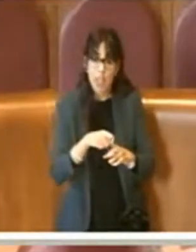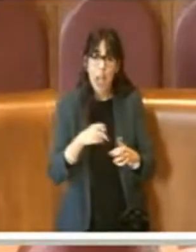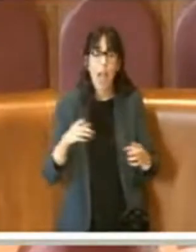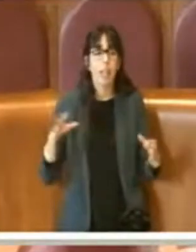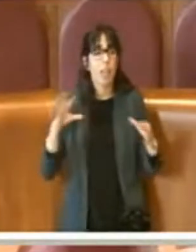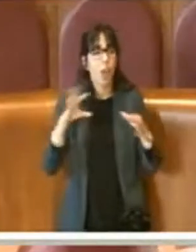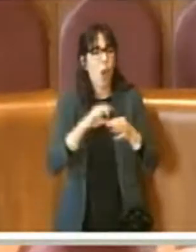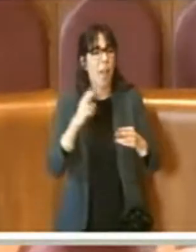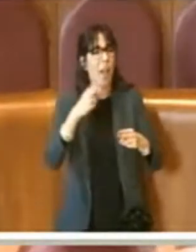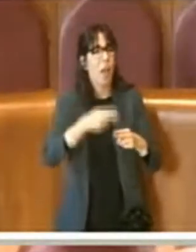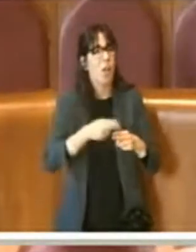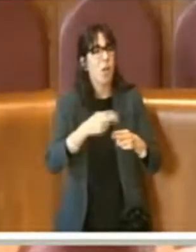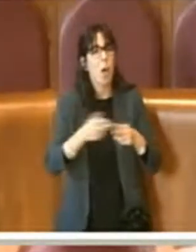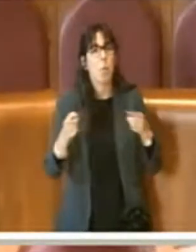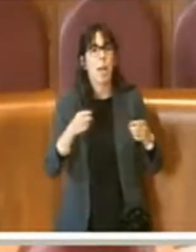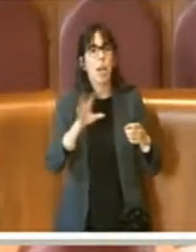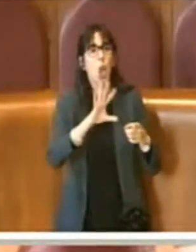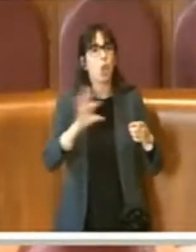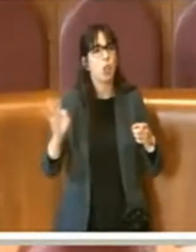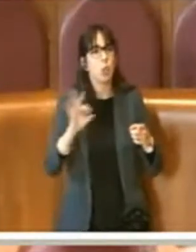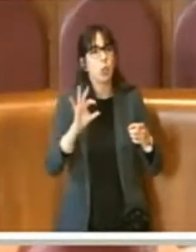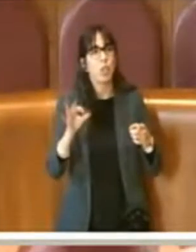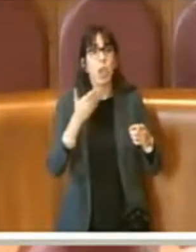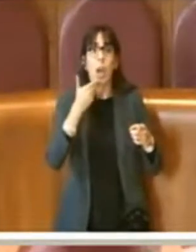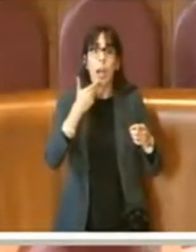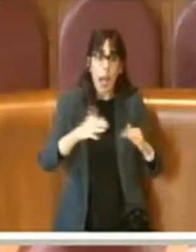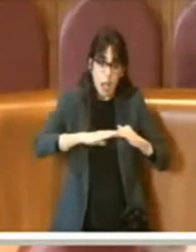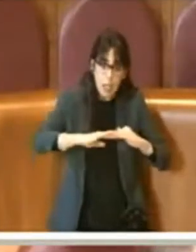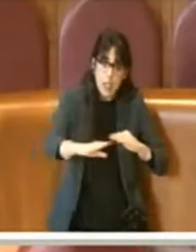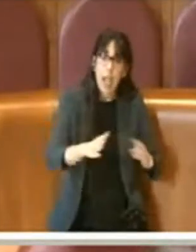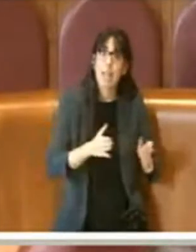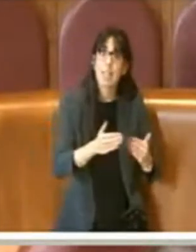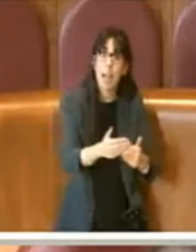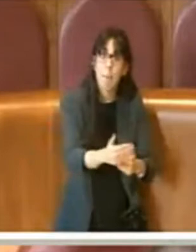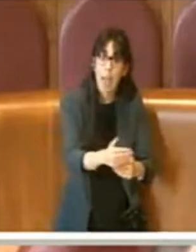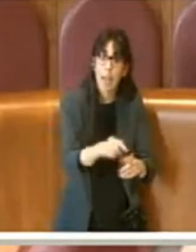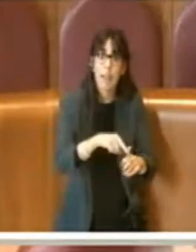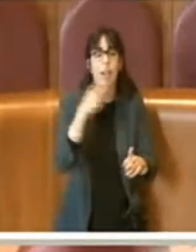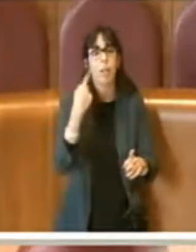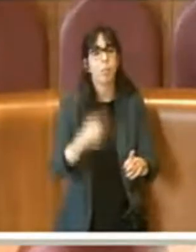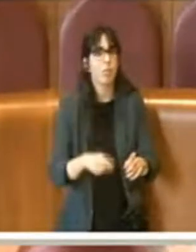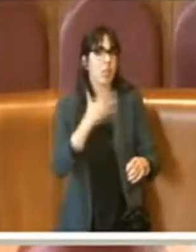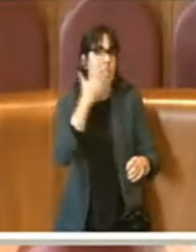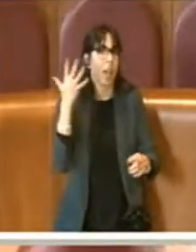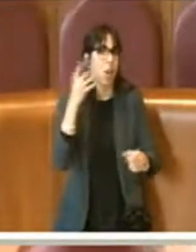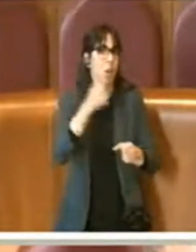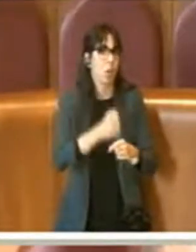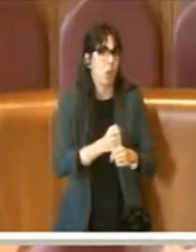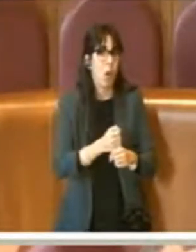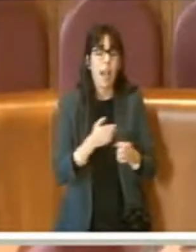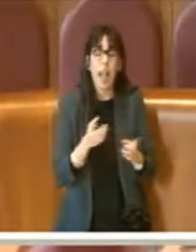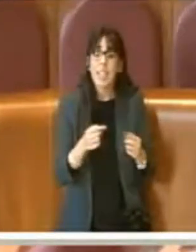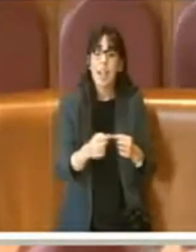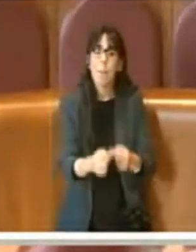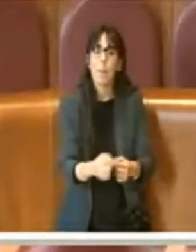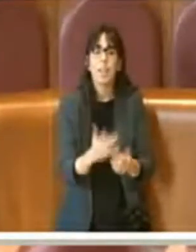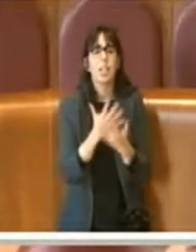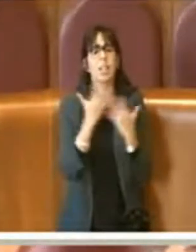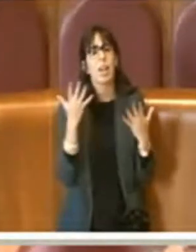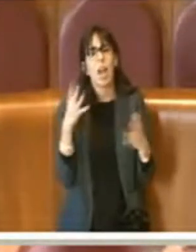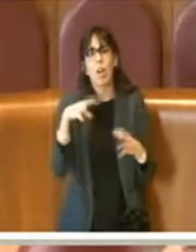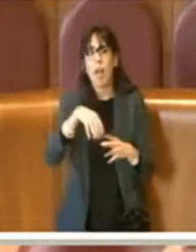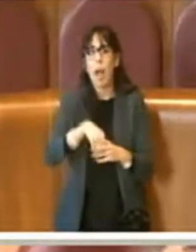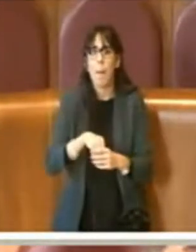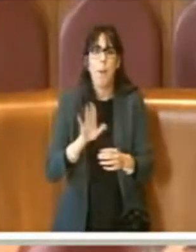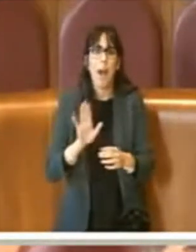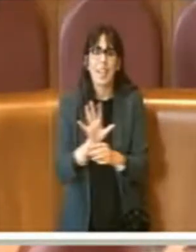del Cinquecento, con i San Pietrini. I San Pietrini ormai sono parte dell'immagine della città storica,